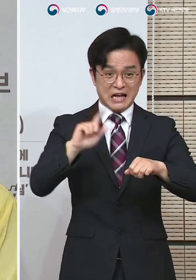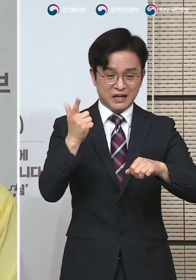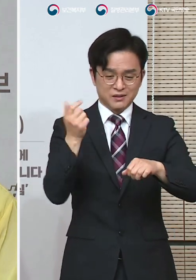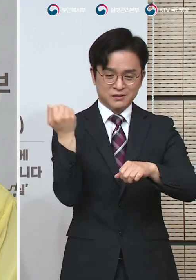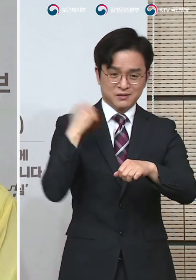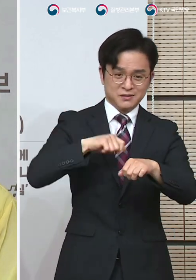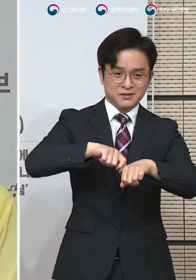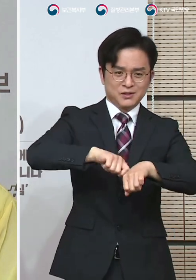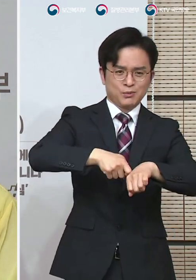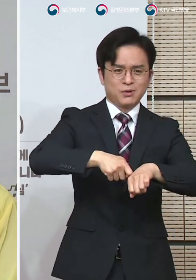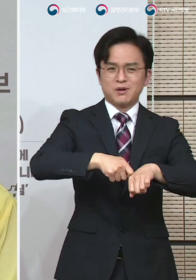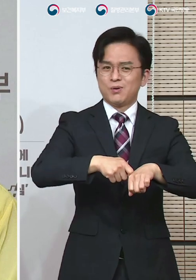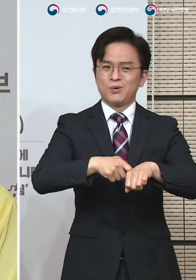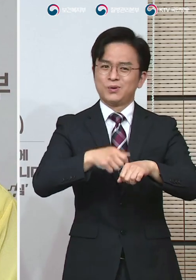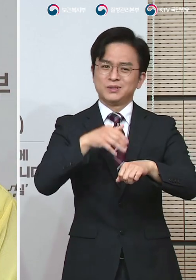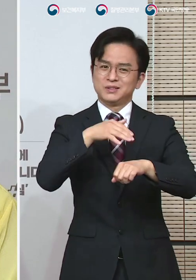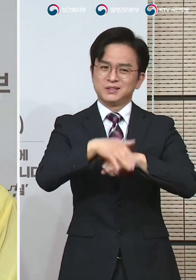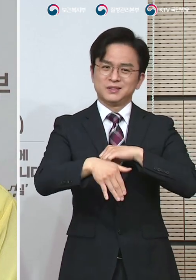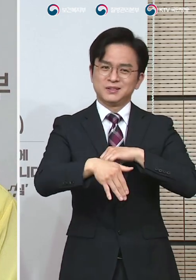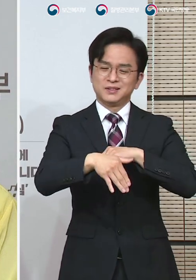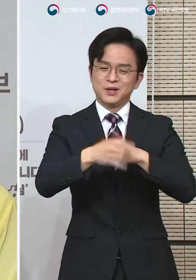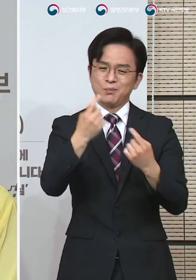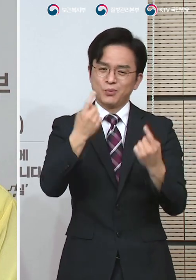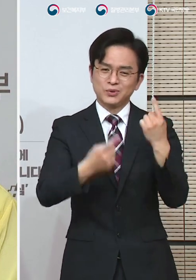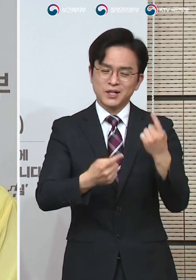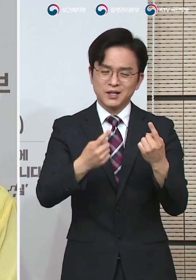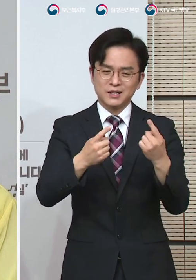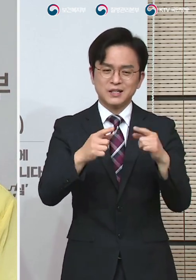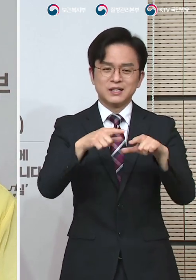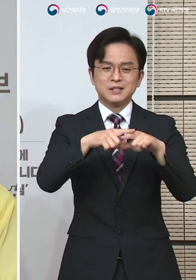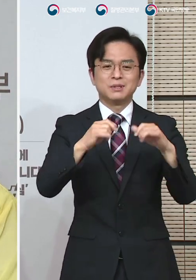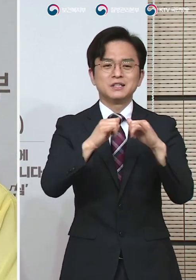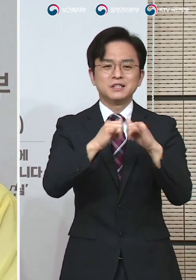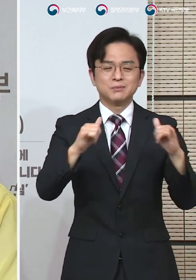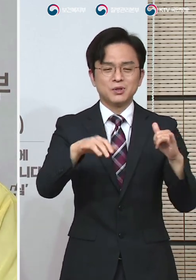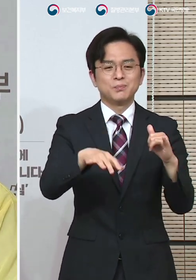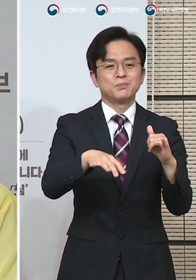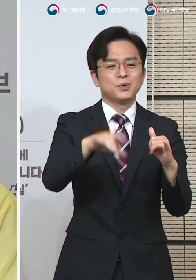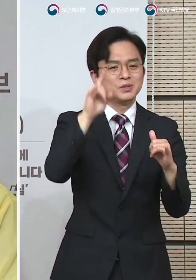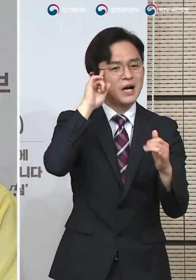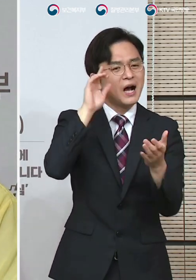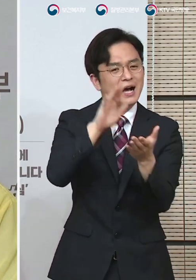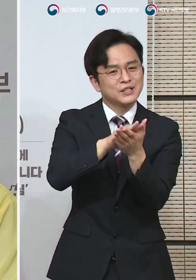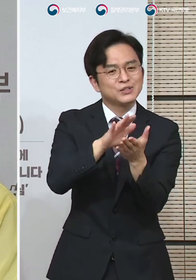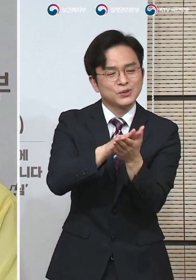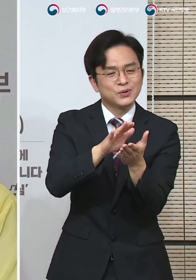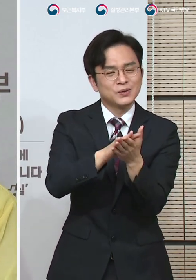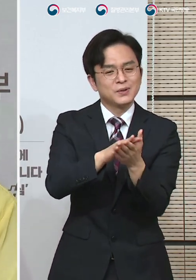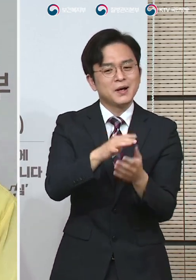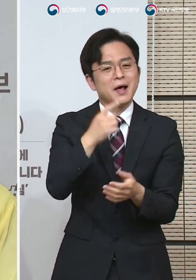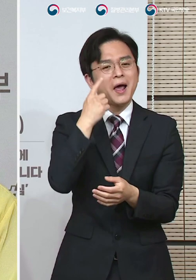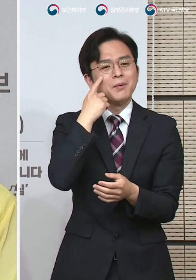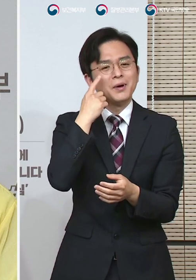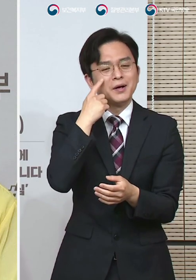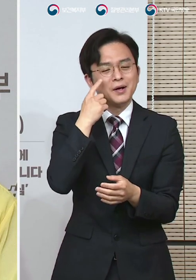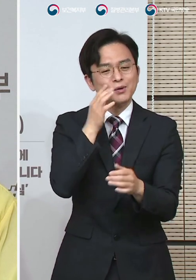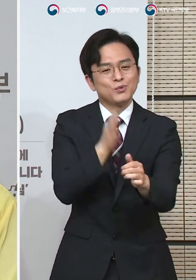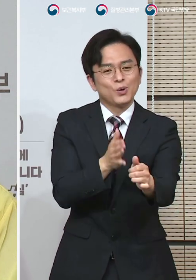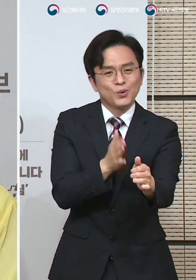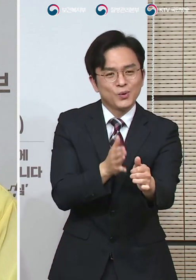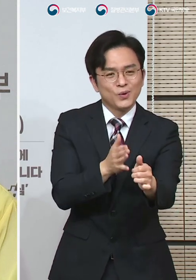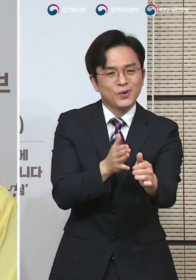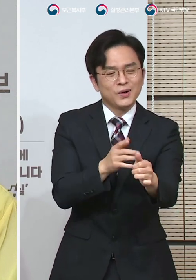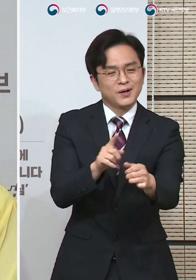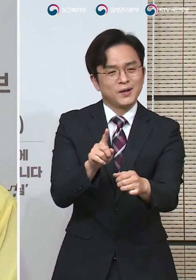저희가 이제 행정명령을 발동을 시키게 되는 부분들은 현재 이태원 클럽 사태 때문에 좀 클럽 쪽에 문제가 있다고 생각돼서